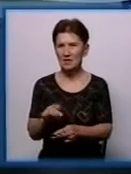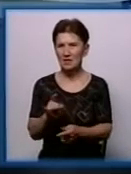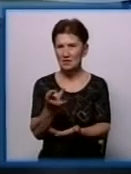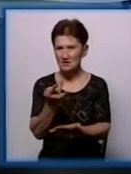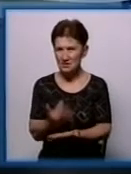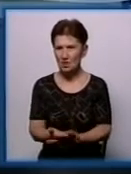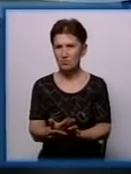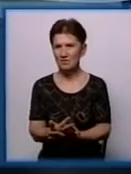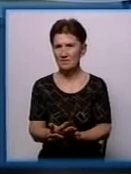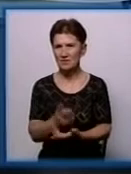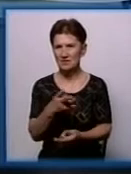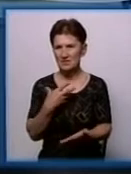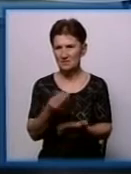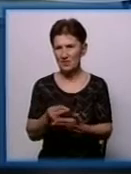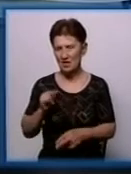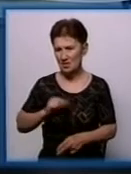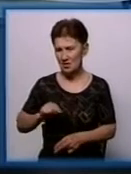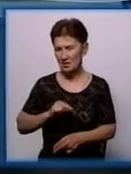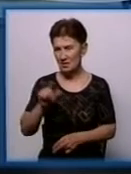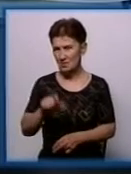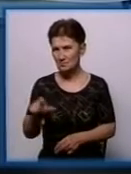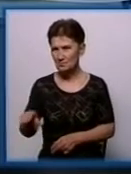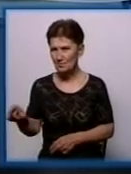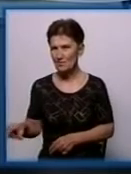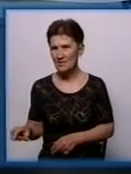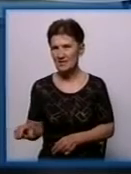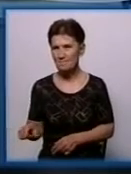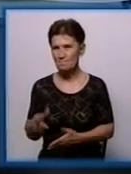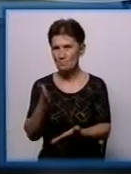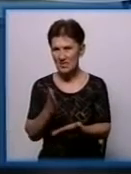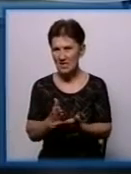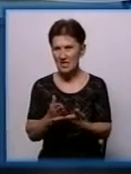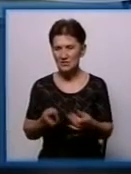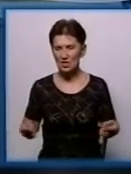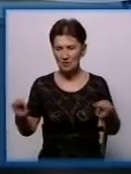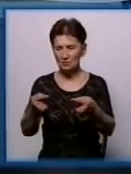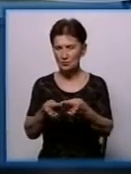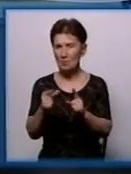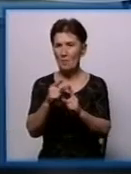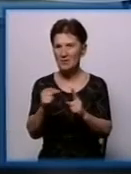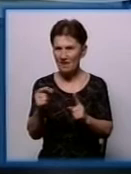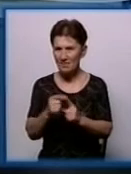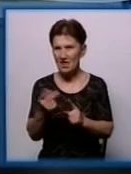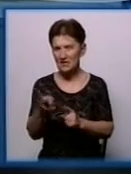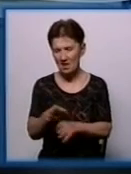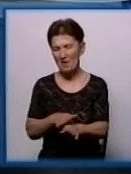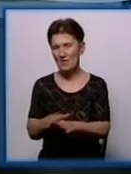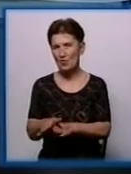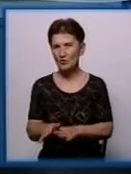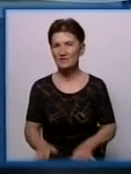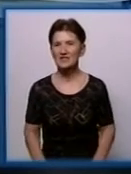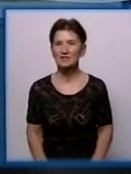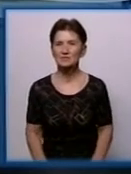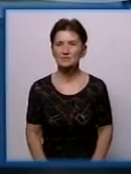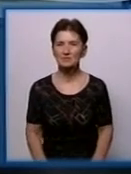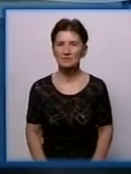підлеглих, вимоги до присутніх. Є певні правила, які повинні ми в житті дотримуватись. Давайте послухаємо,